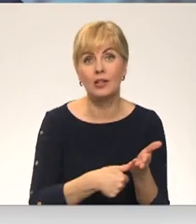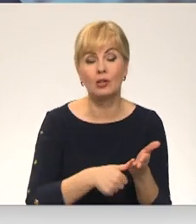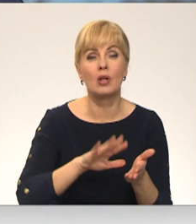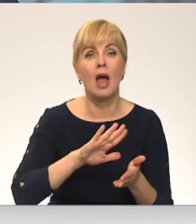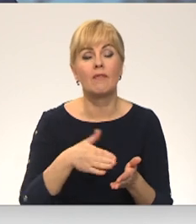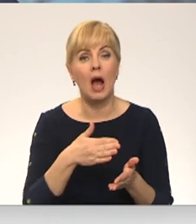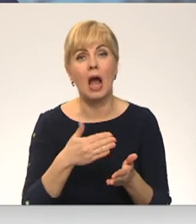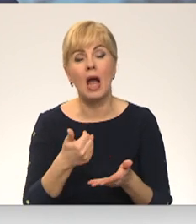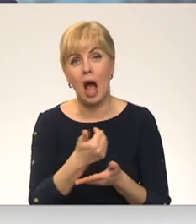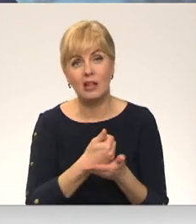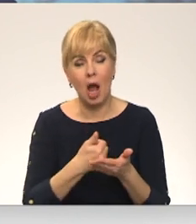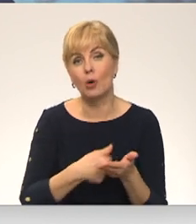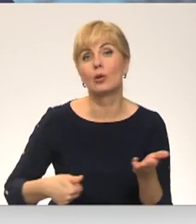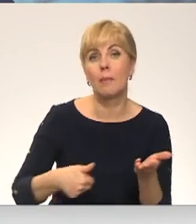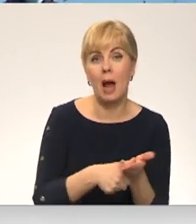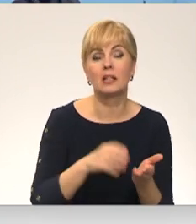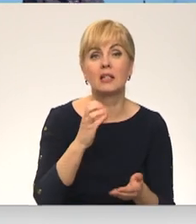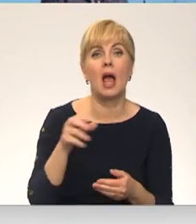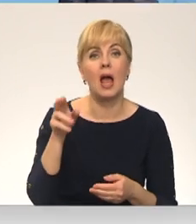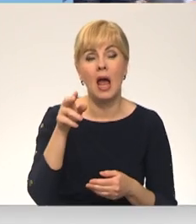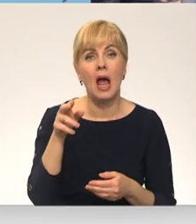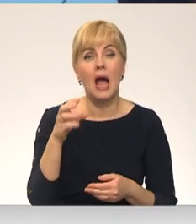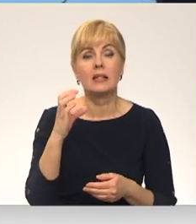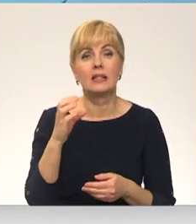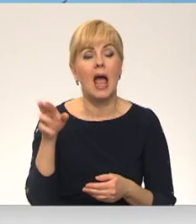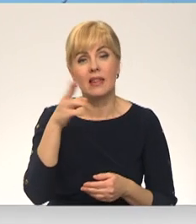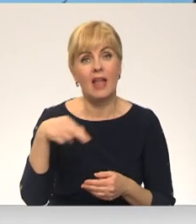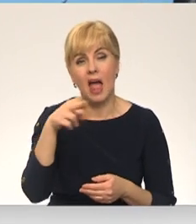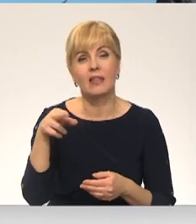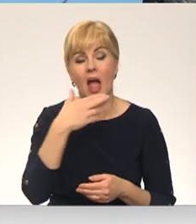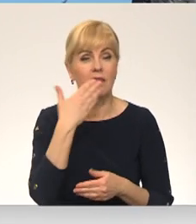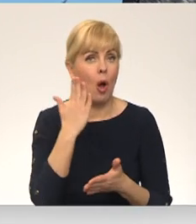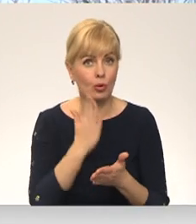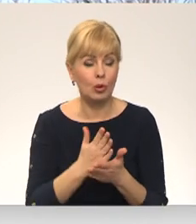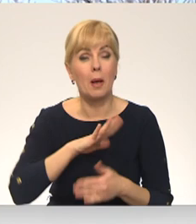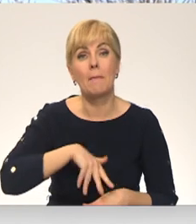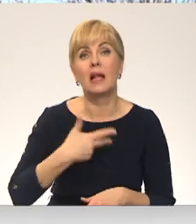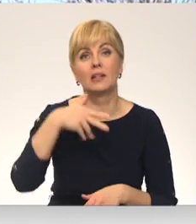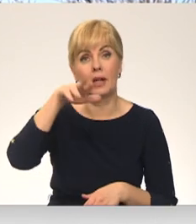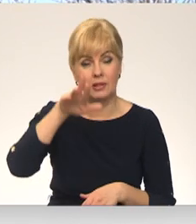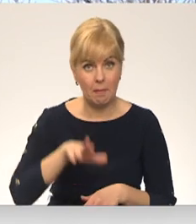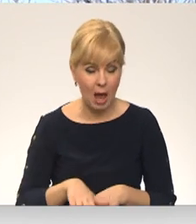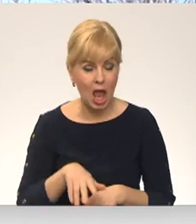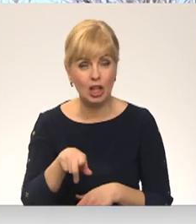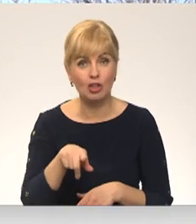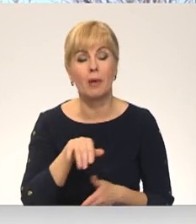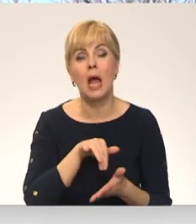pārreģistrācijas gadījumi CSDD vēl nav notikuši. Pēc šiem trim mēnešiem ir jāiet